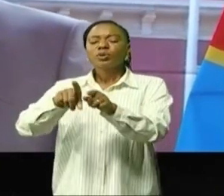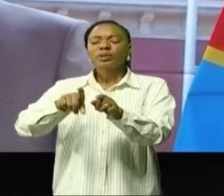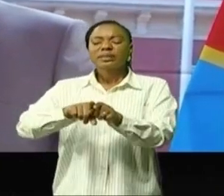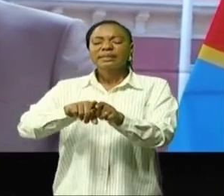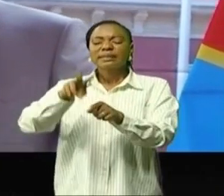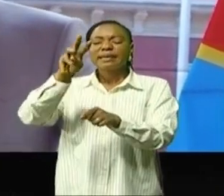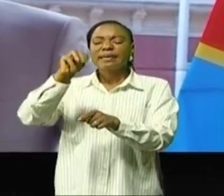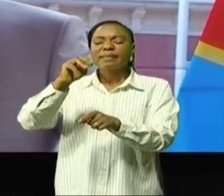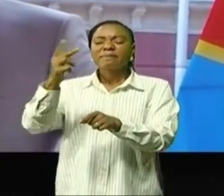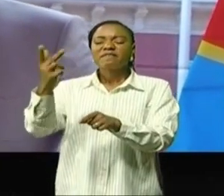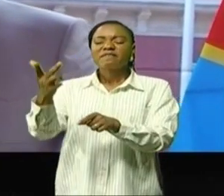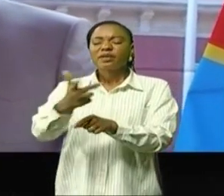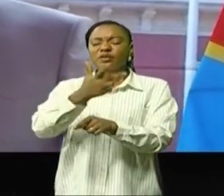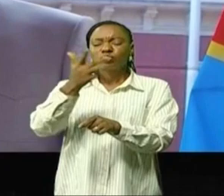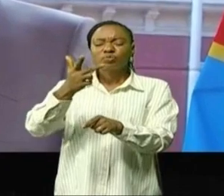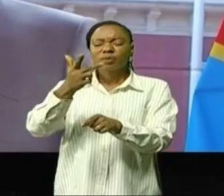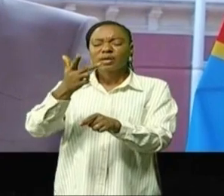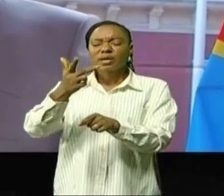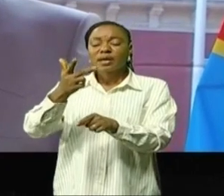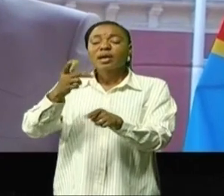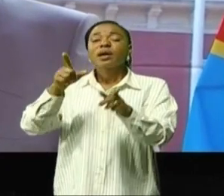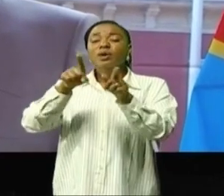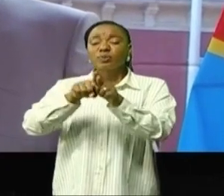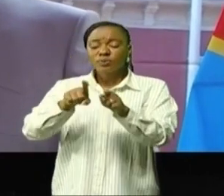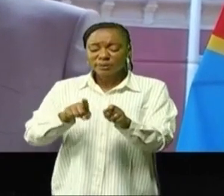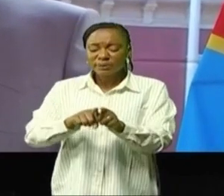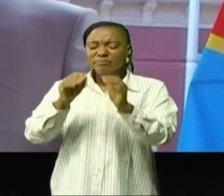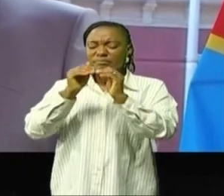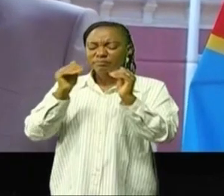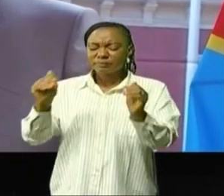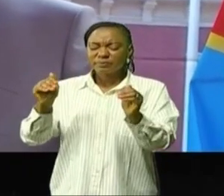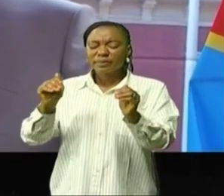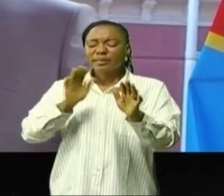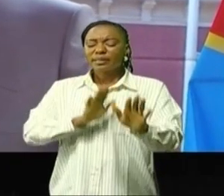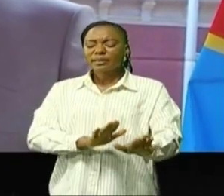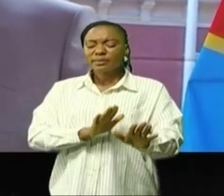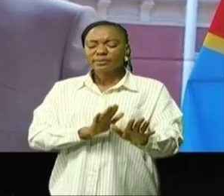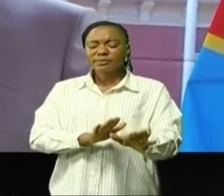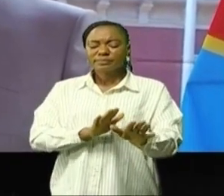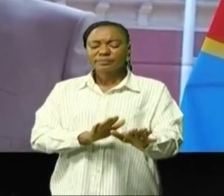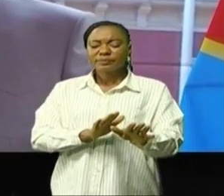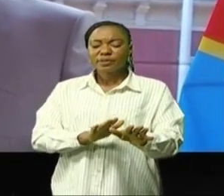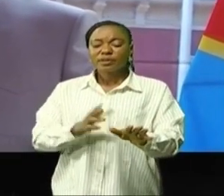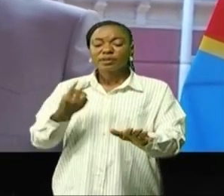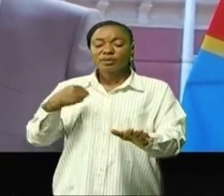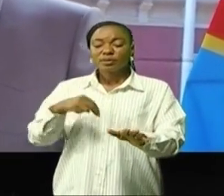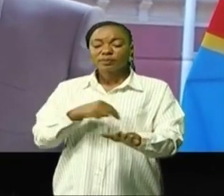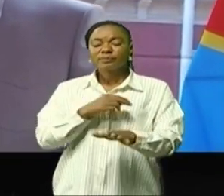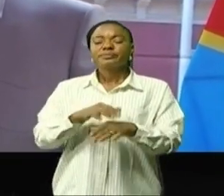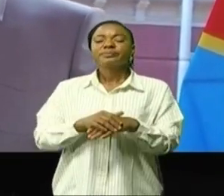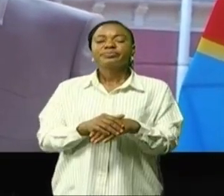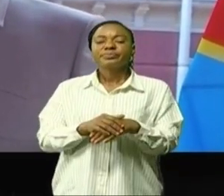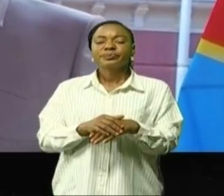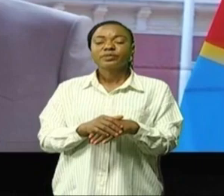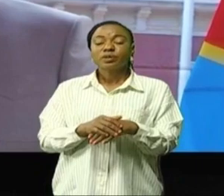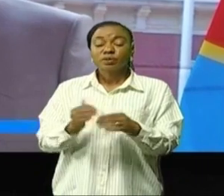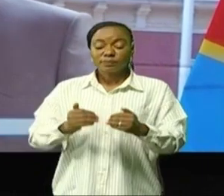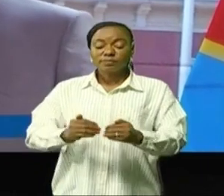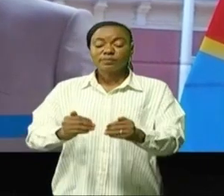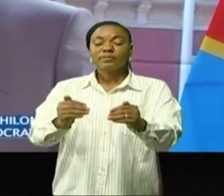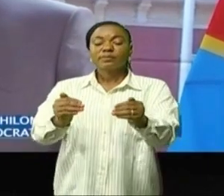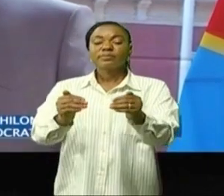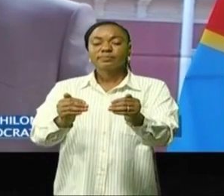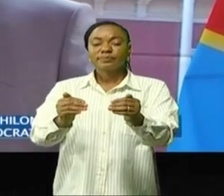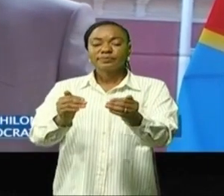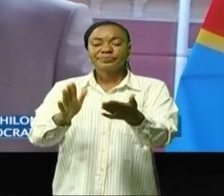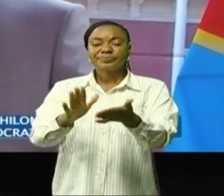de ce groupe du M23 en attendant évidemment que l'on mette en marche la feuille